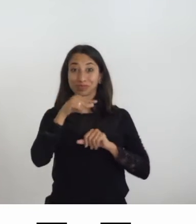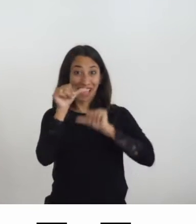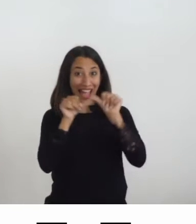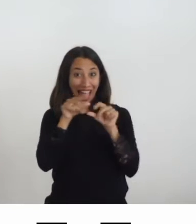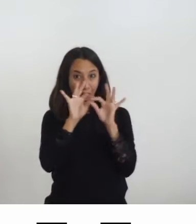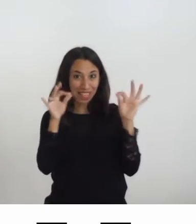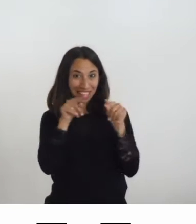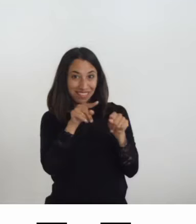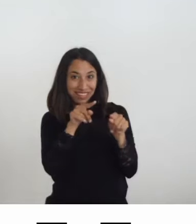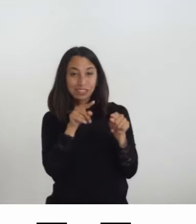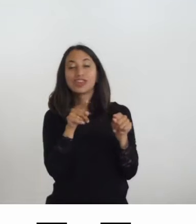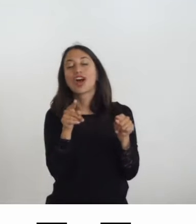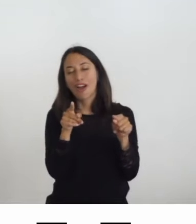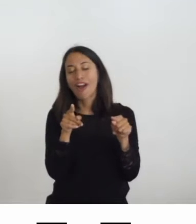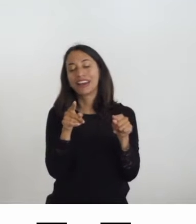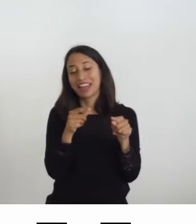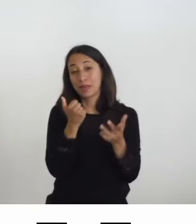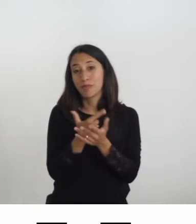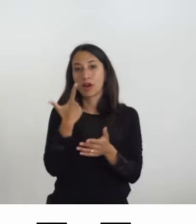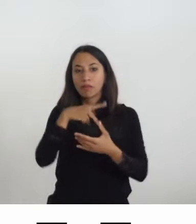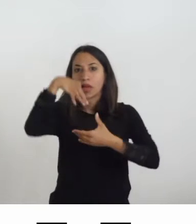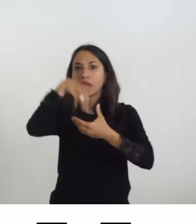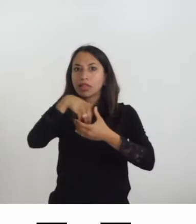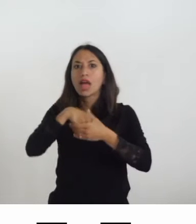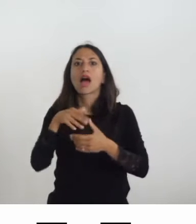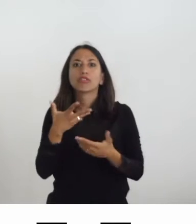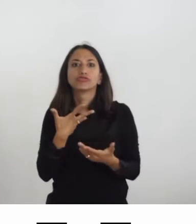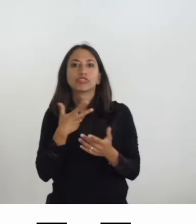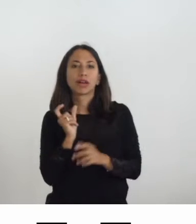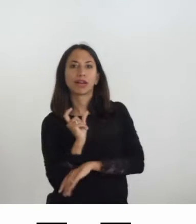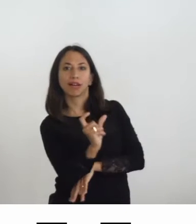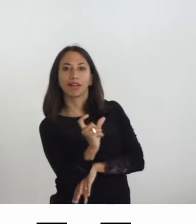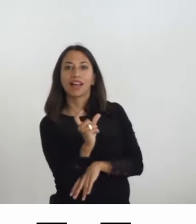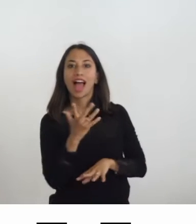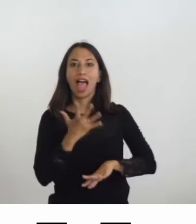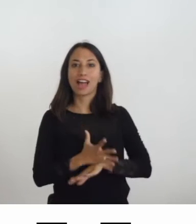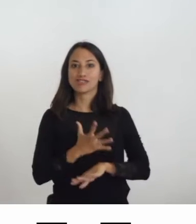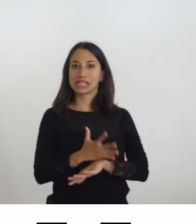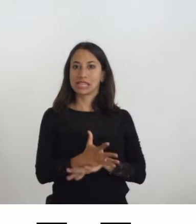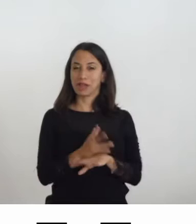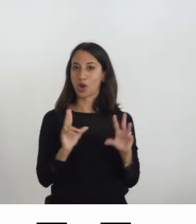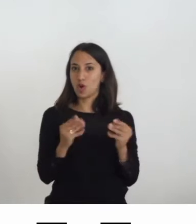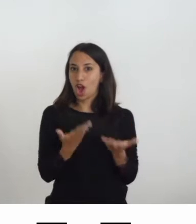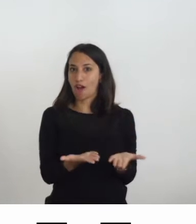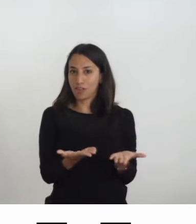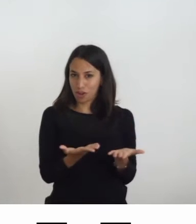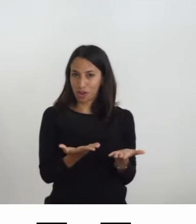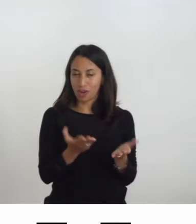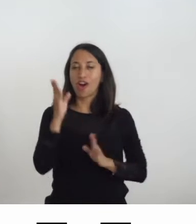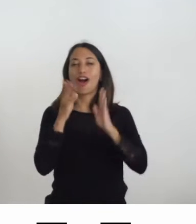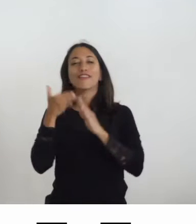perché all'interno della stessa abbiamo la parola accessibilità. Ciò che differenzia rispetto alla